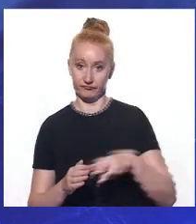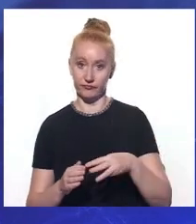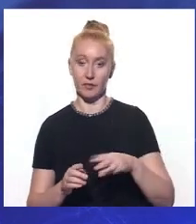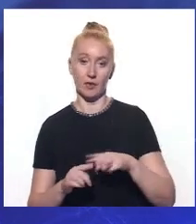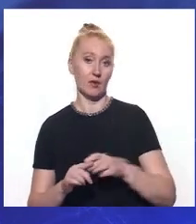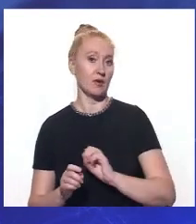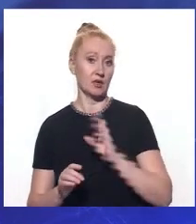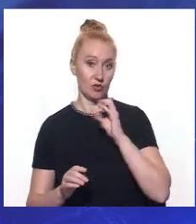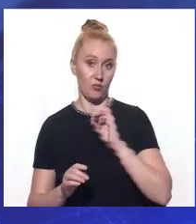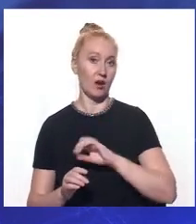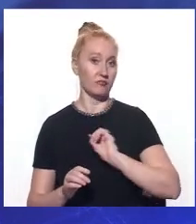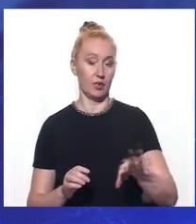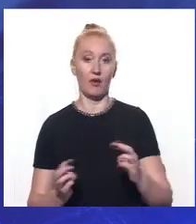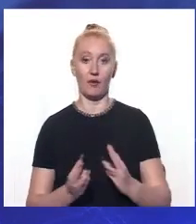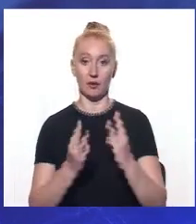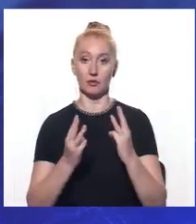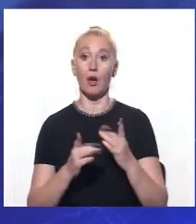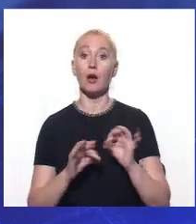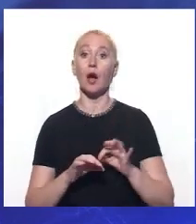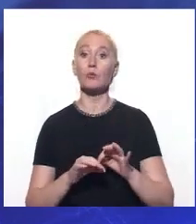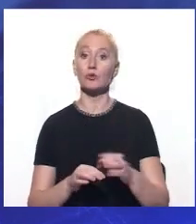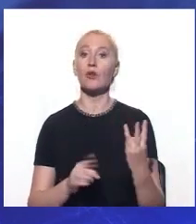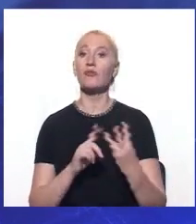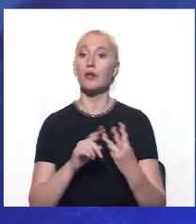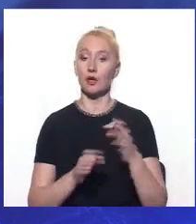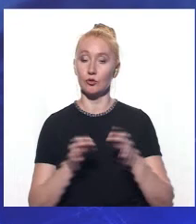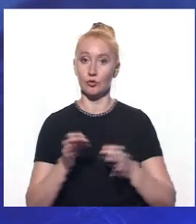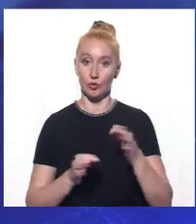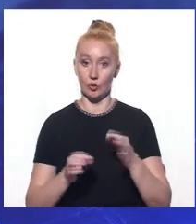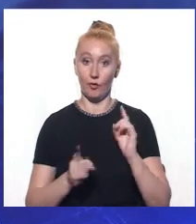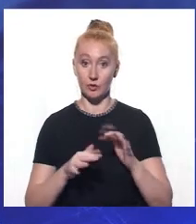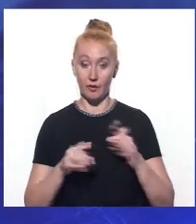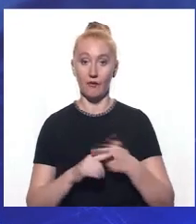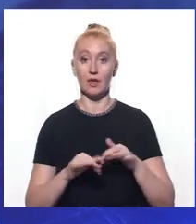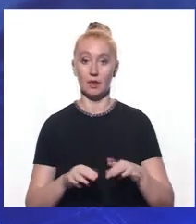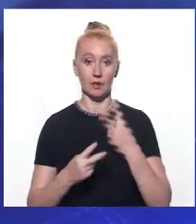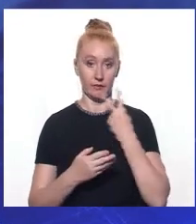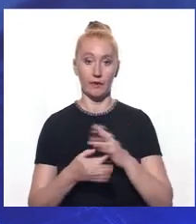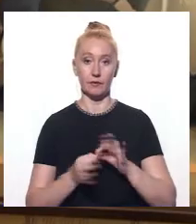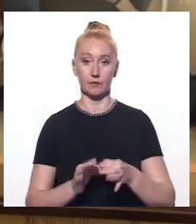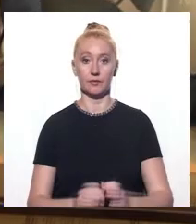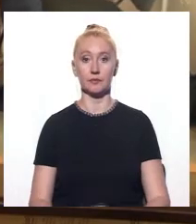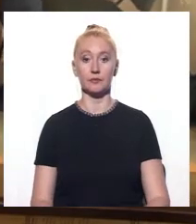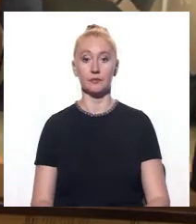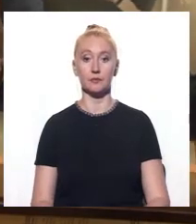на вили та кинув у багаття. Як пройшло третє судове засідання у цій справі, дивіться далі.